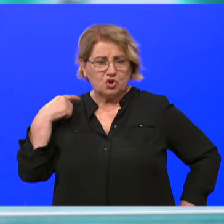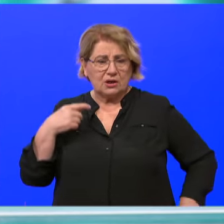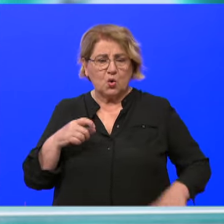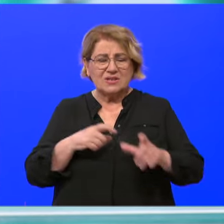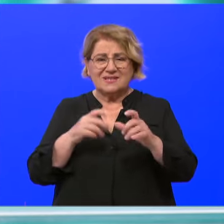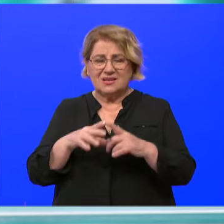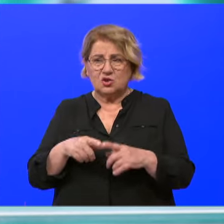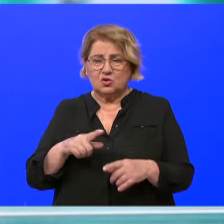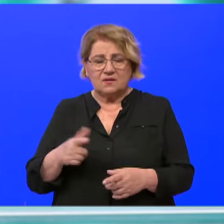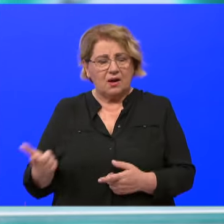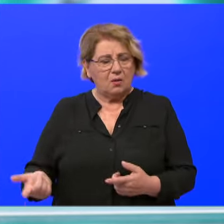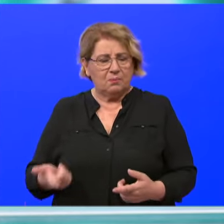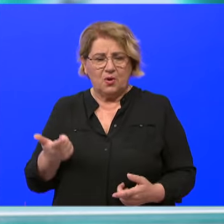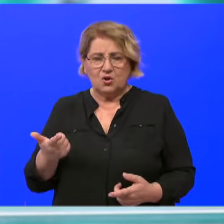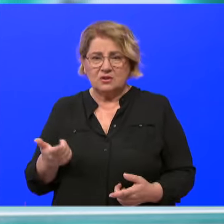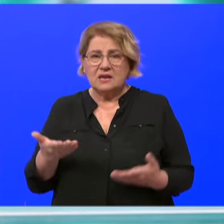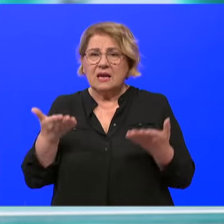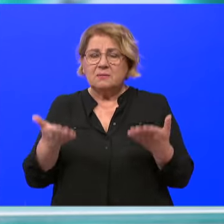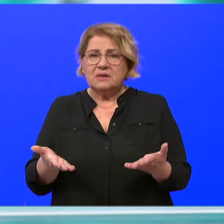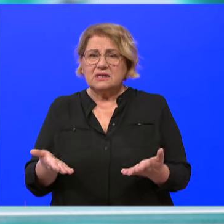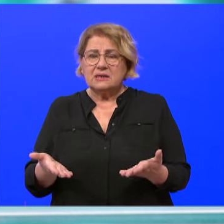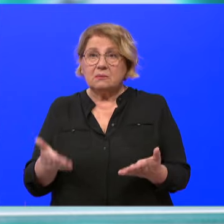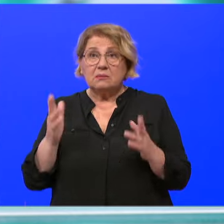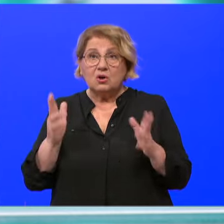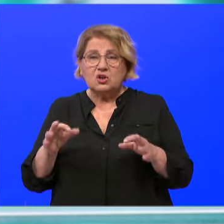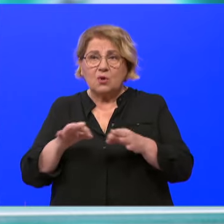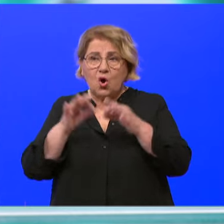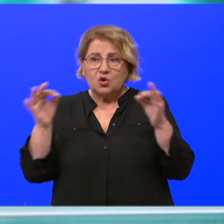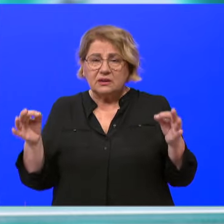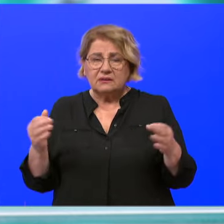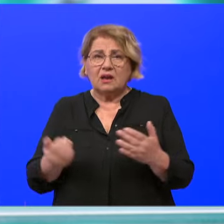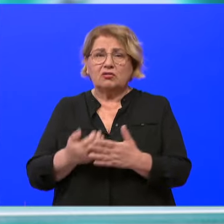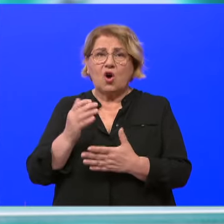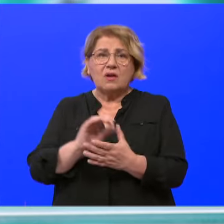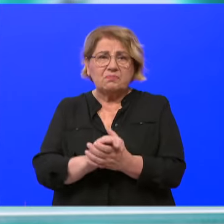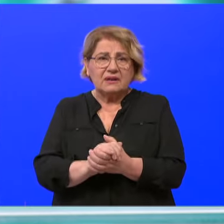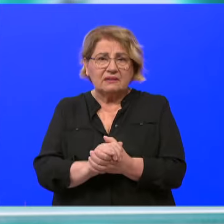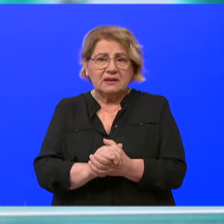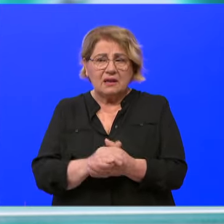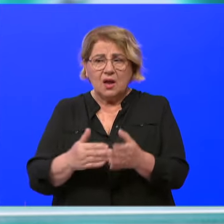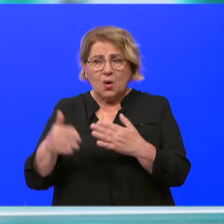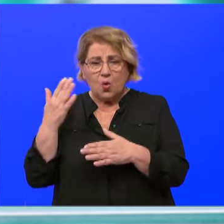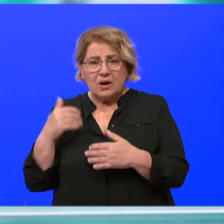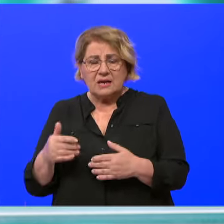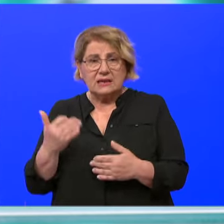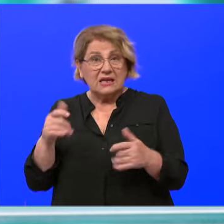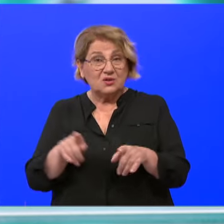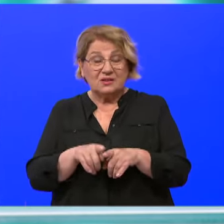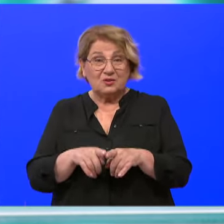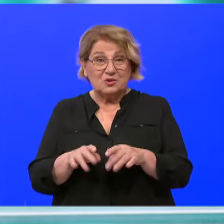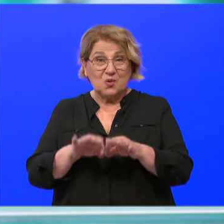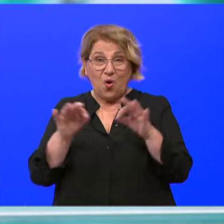ponos. Ponosni smo što otkrijemo nove prijatelje kroz ove godine. Tako smo otkrili